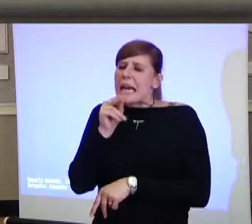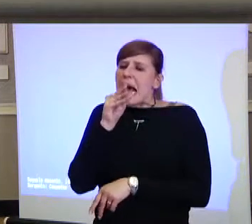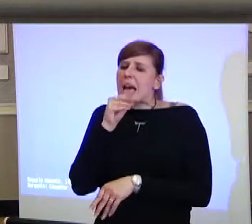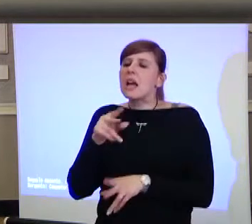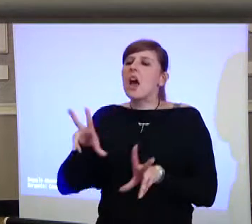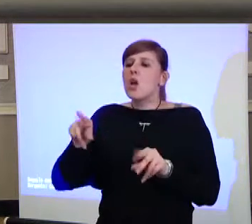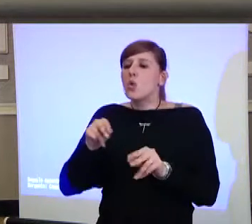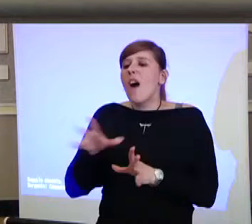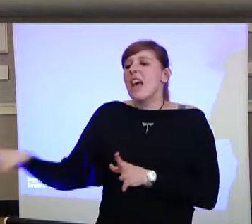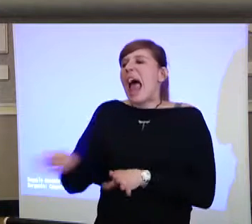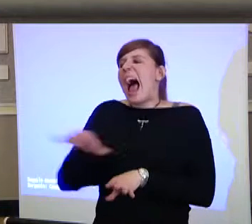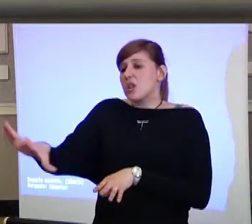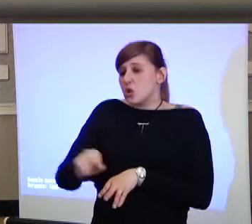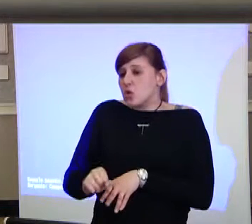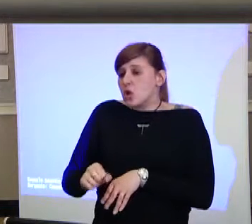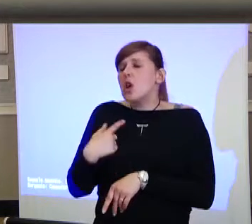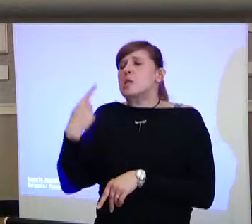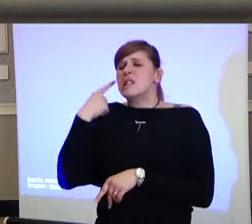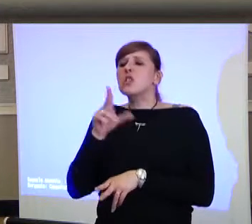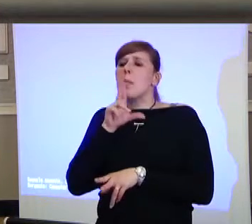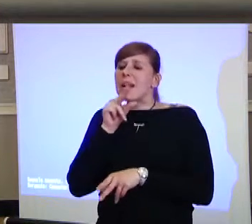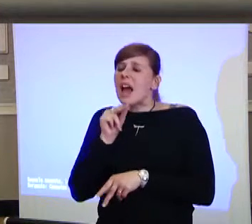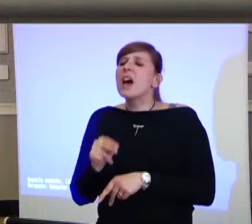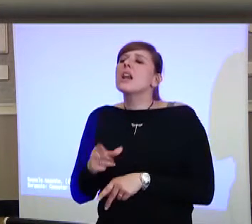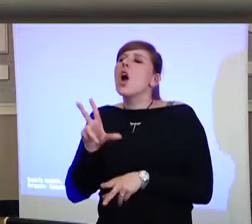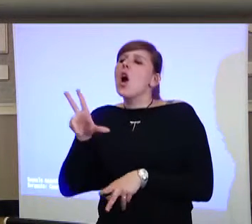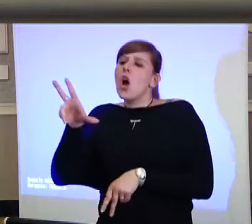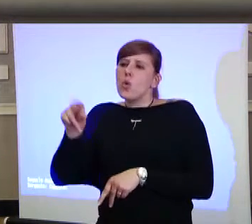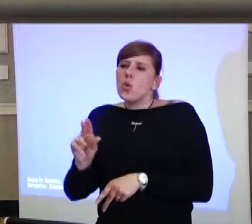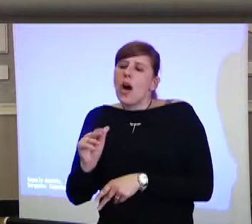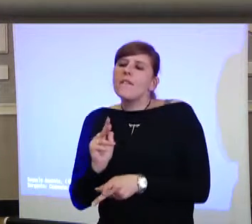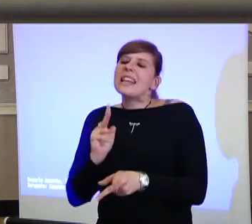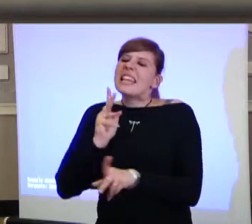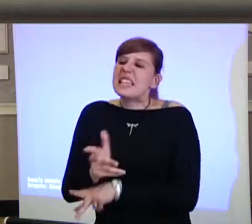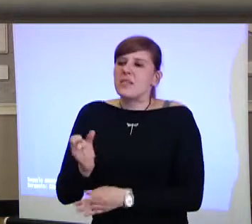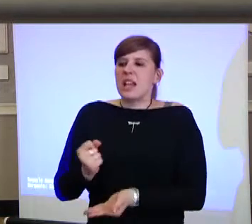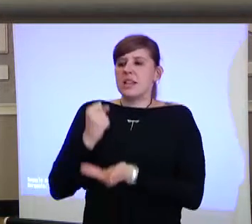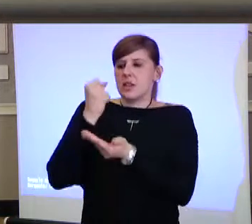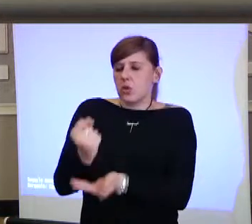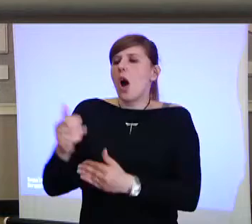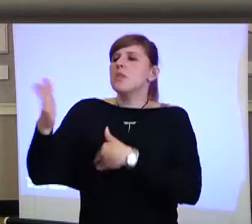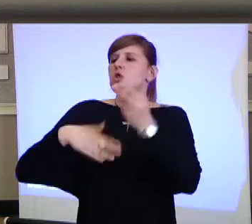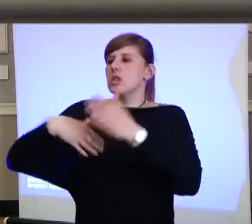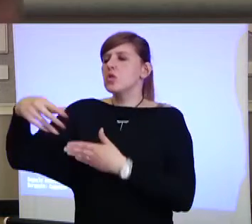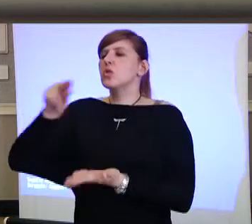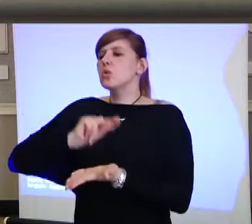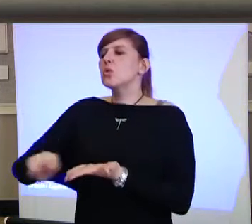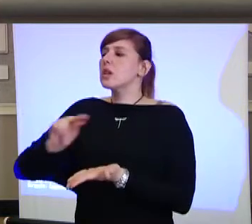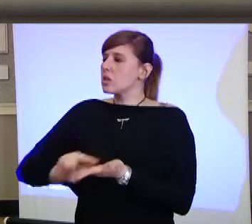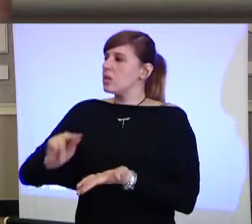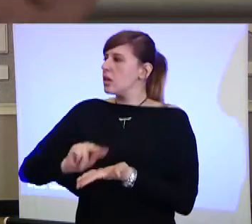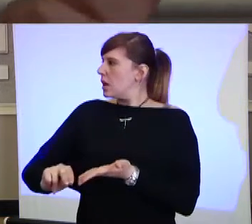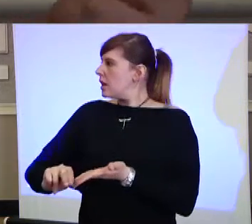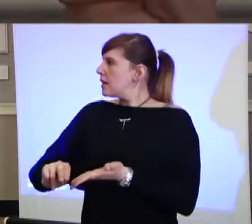interventi finanziari per le strutture scolastiche, però vorrei capire poi dentro, oltre a questo che c'è, ricordo un